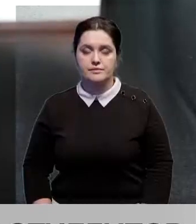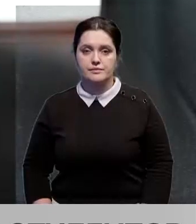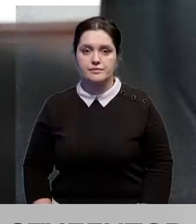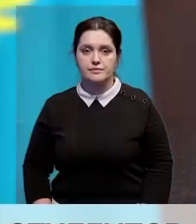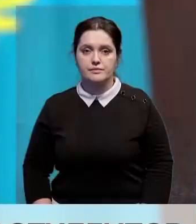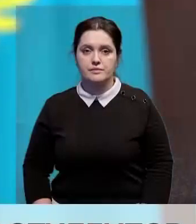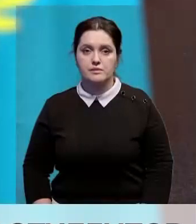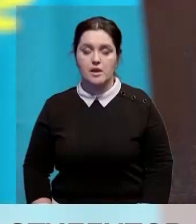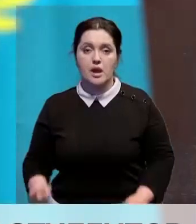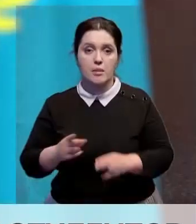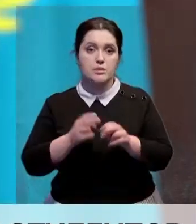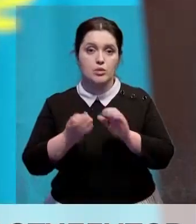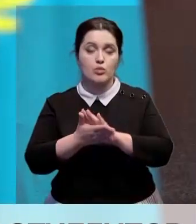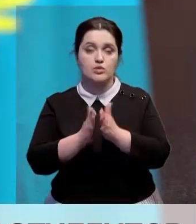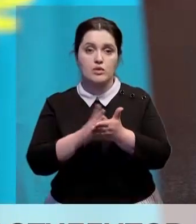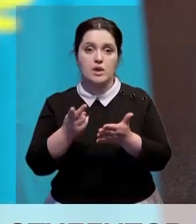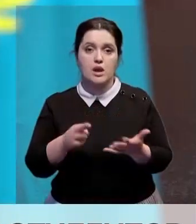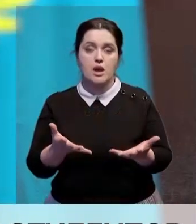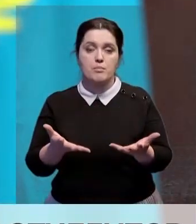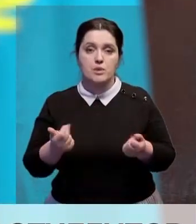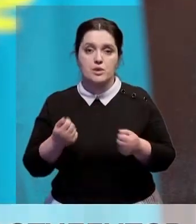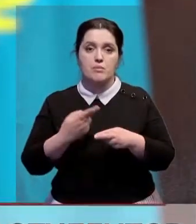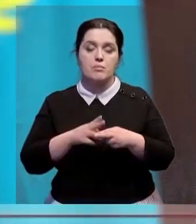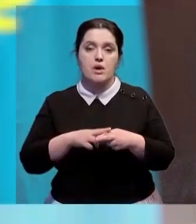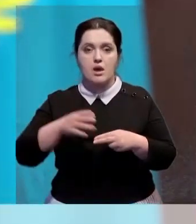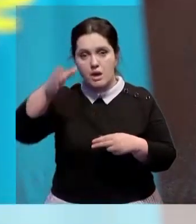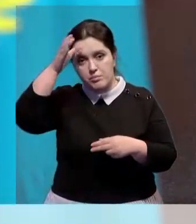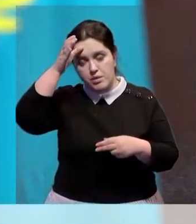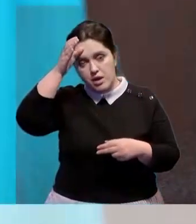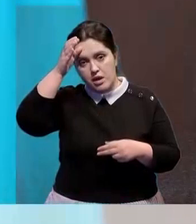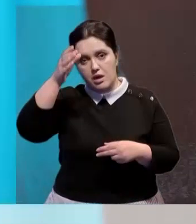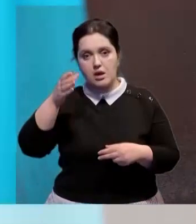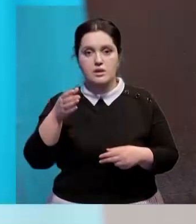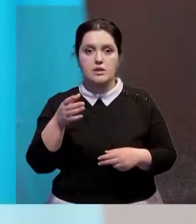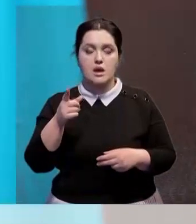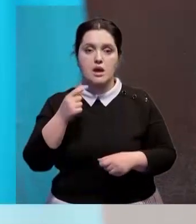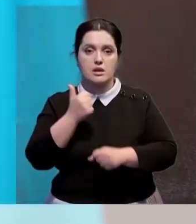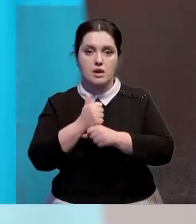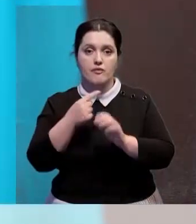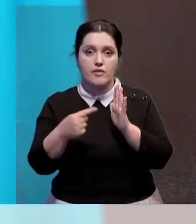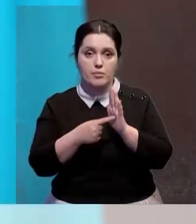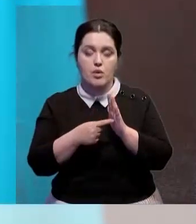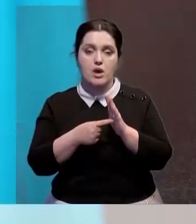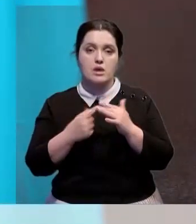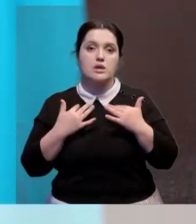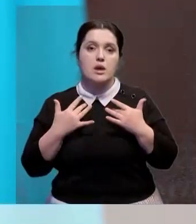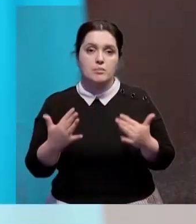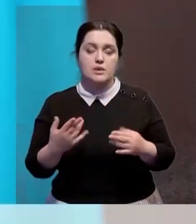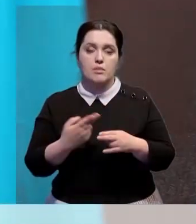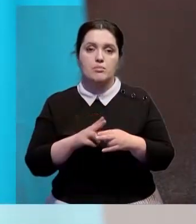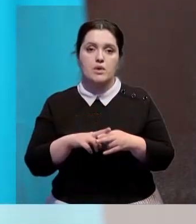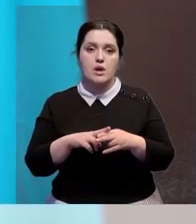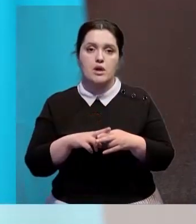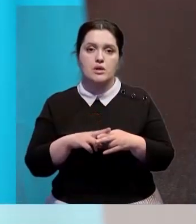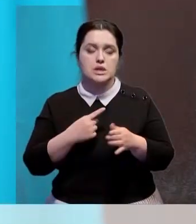Создание безопасных условий для получения качественного образования один из самых актуальных и главных вопросов. Необходимо максимально исключить